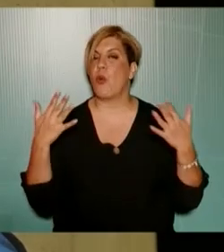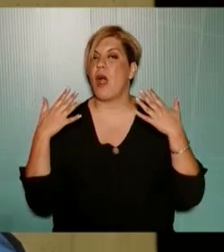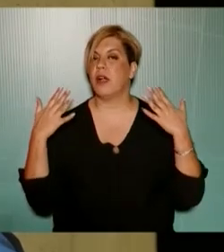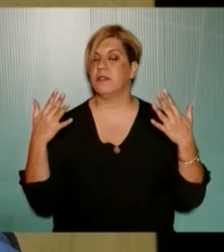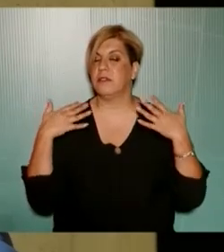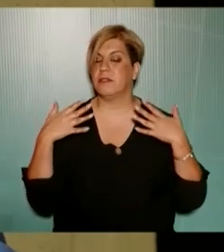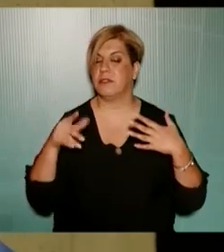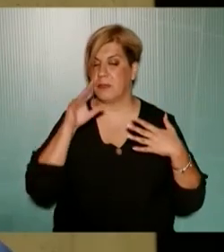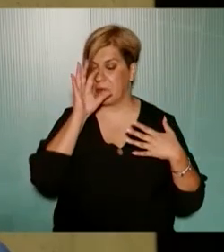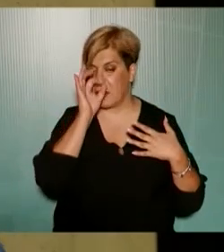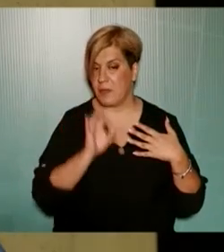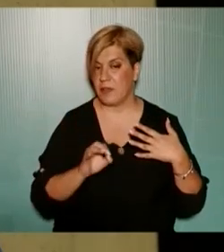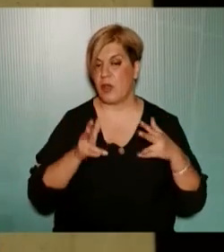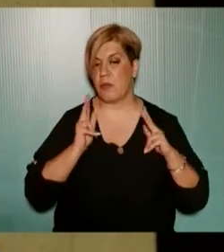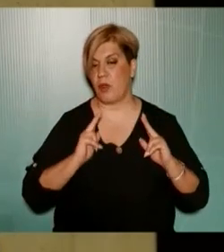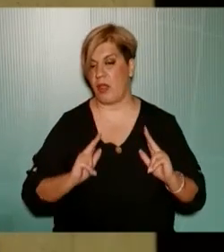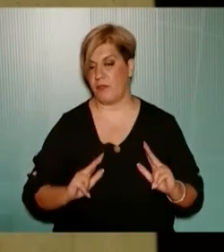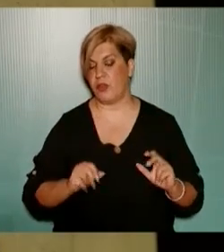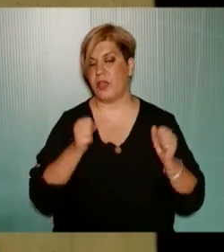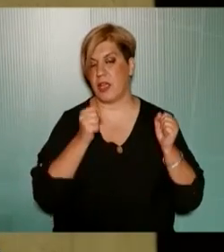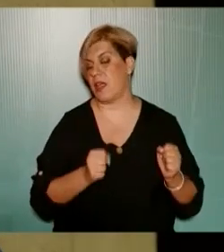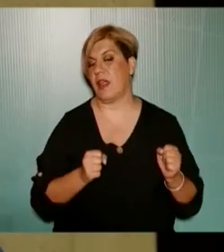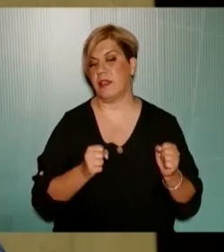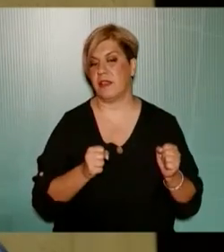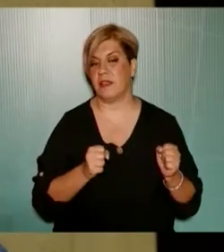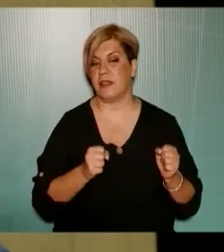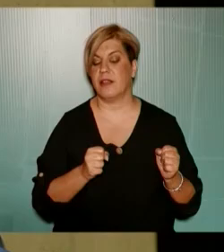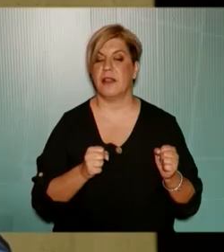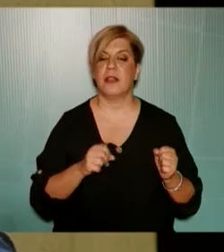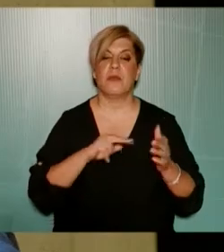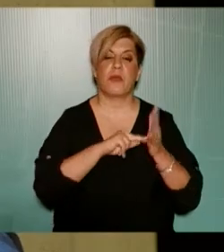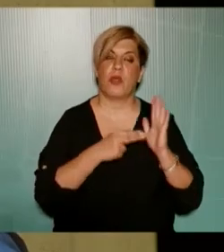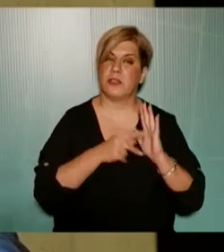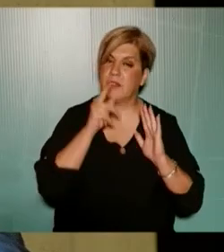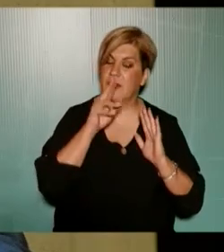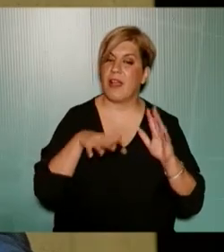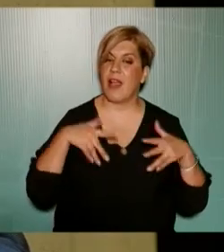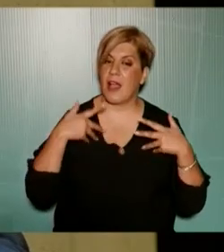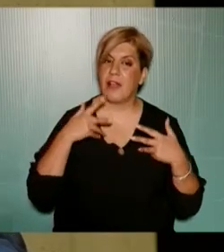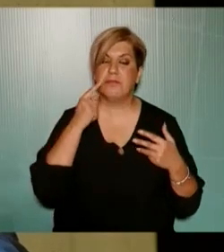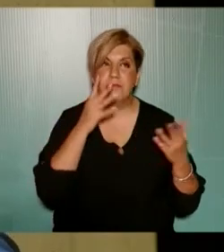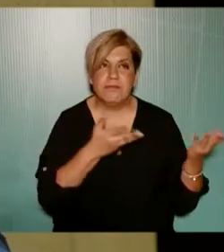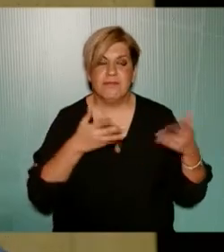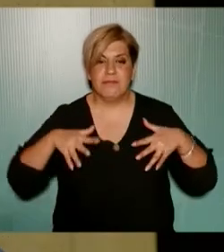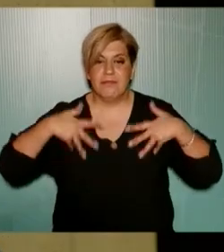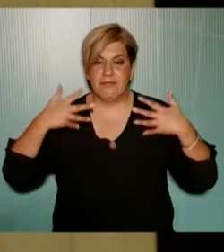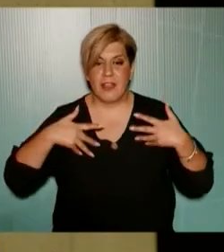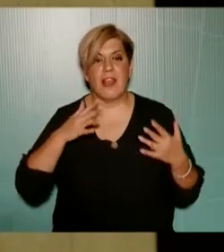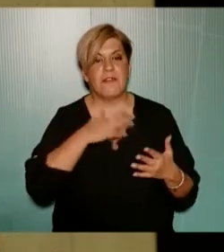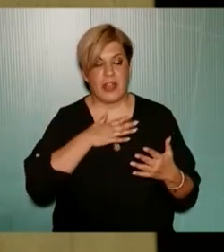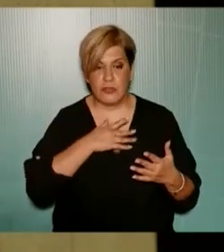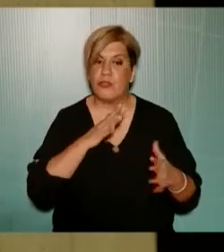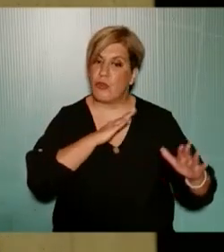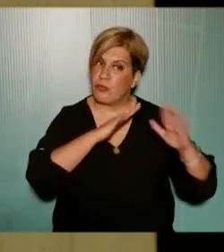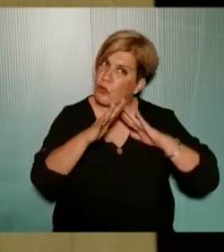πραγματικά το απολαμβάνουν και οι κάτοικοι πρόσεξα με τι χαρά το υποδέχτηκαν και τους ευχαριστώ γιατί το